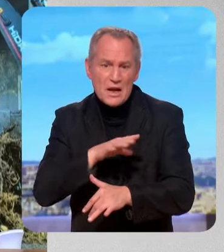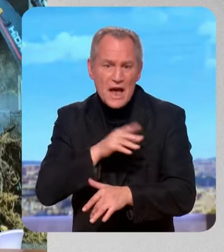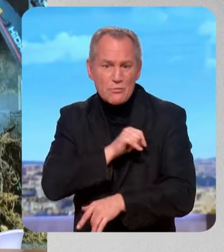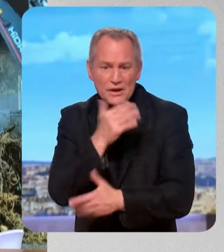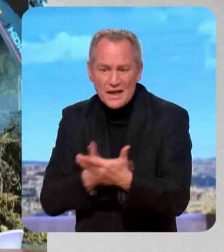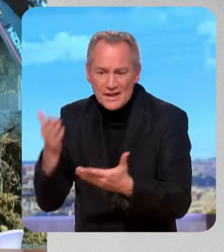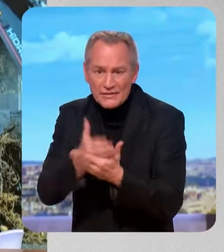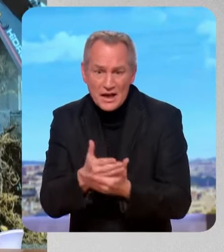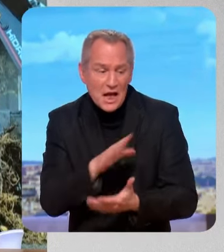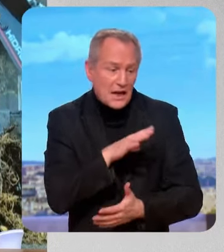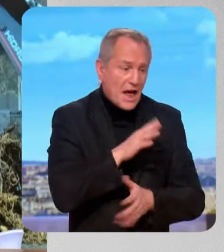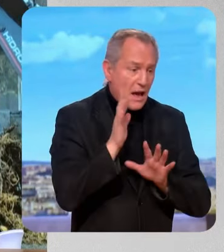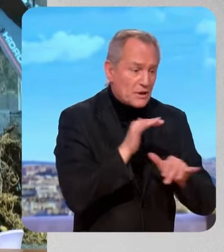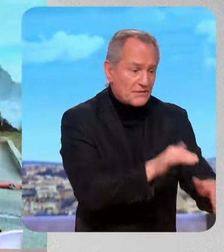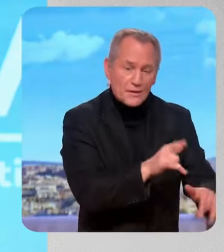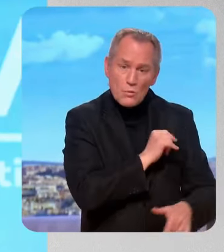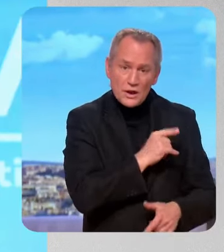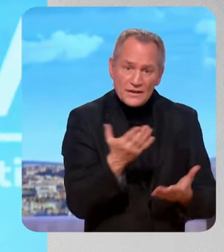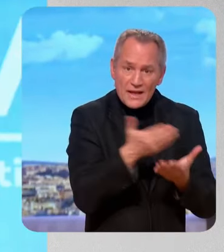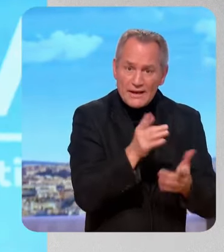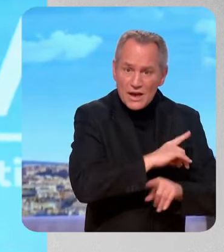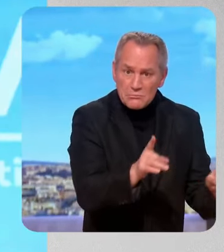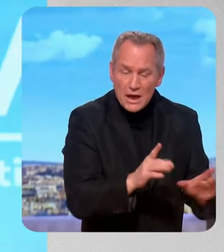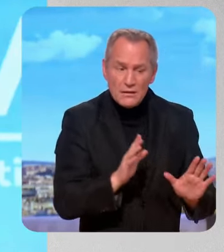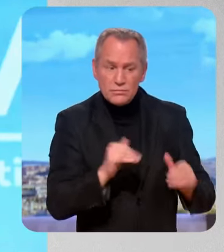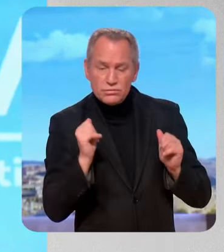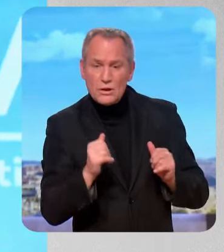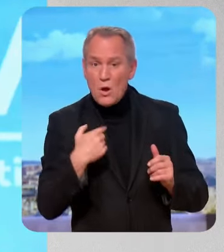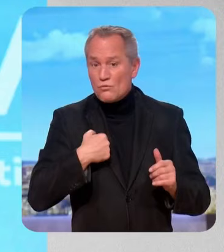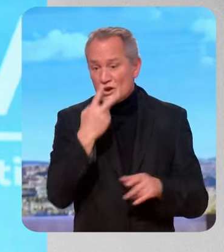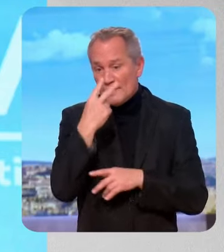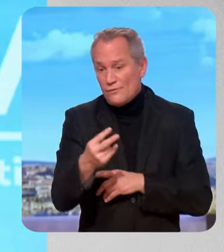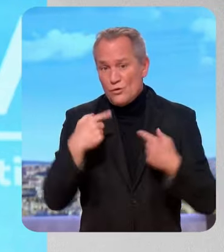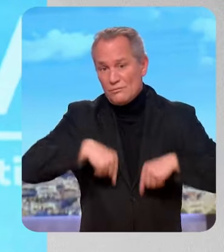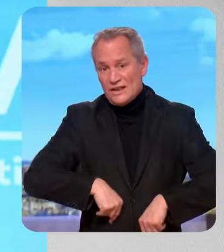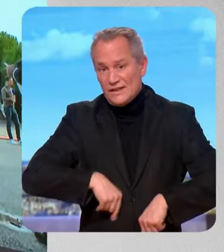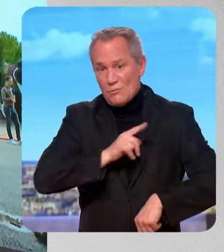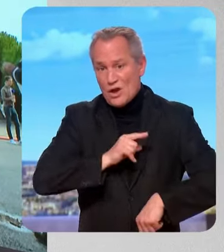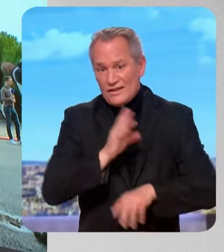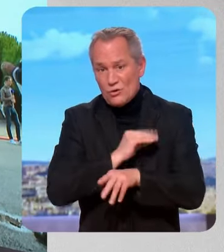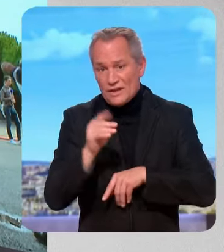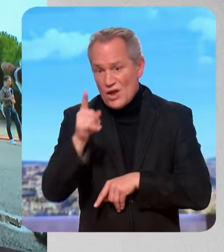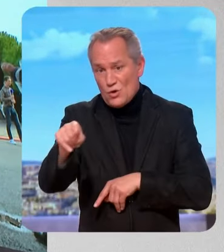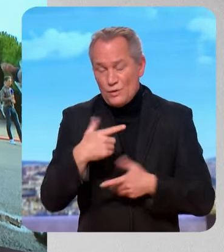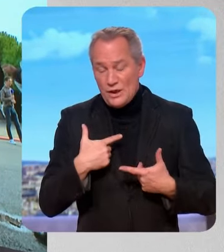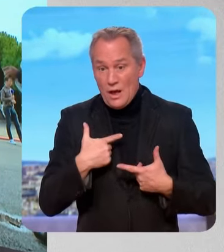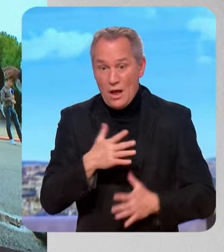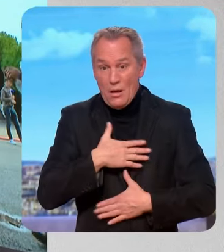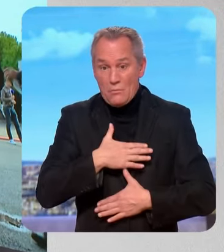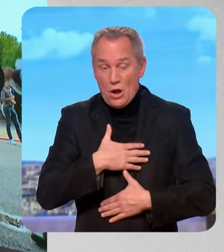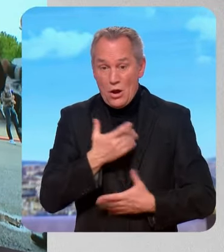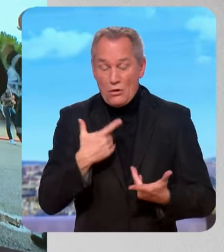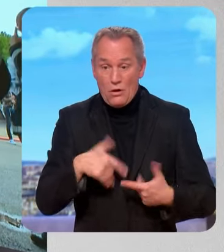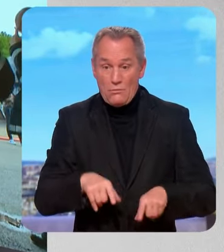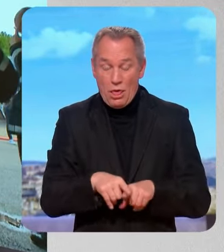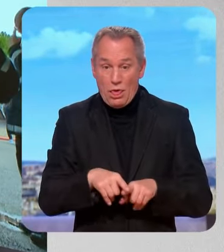crois que tout le monde le constate. J'ai vu un ministre de l'Intérieur comme tétanisé par la situation, un peu comme un lapin pris dans les